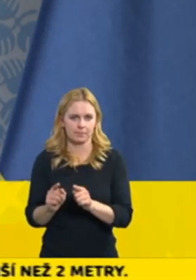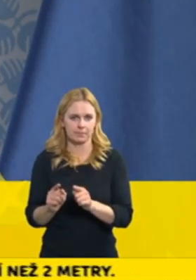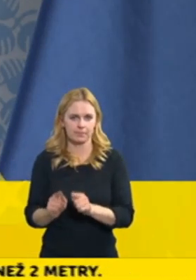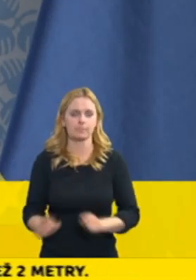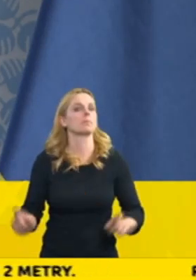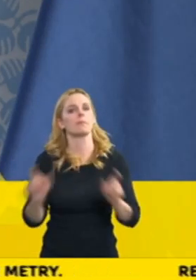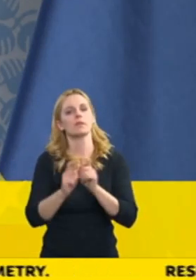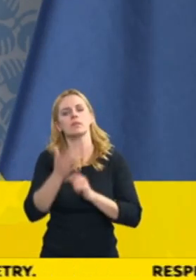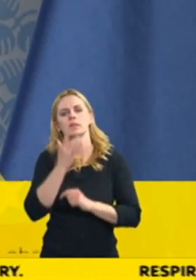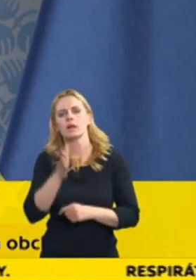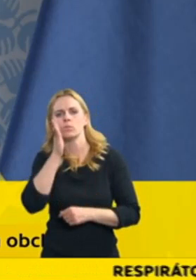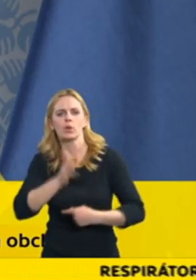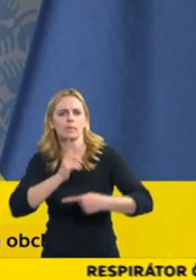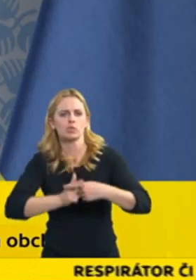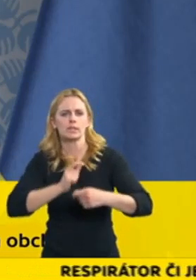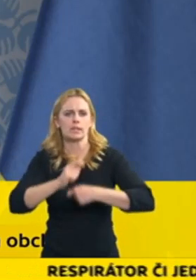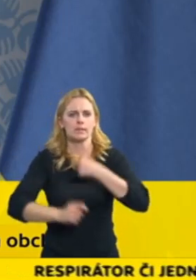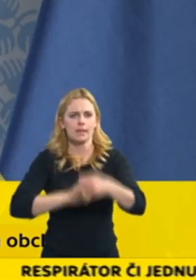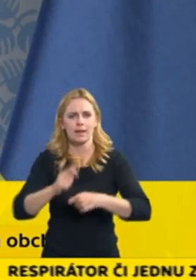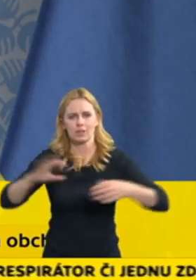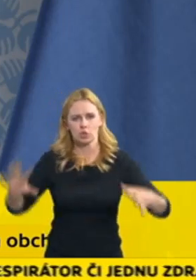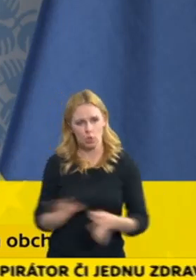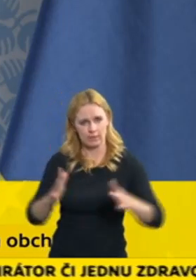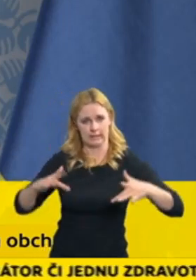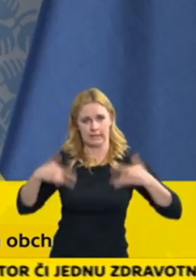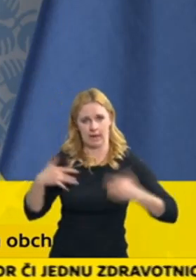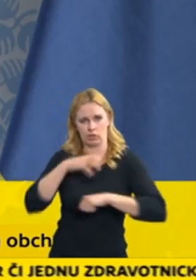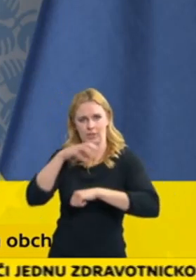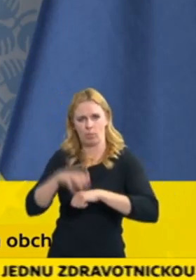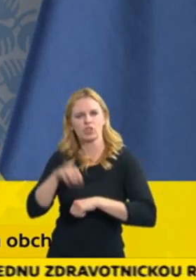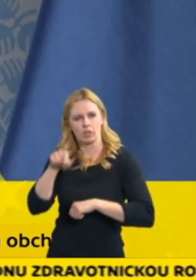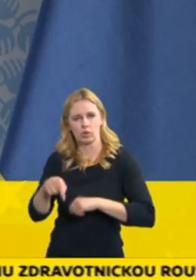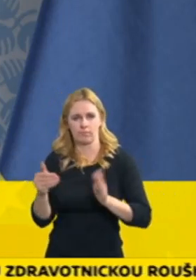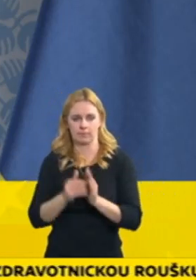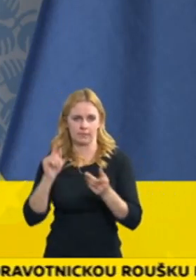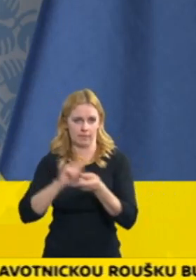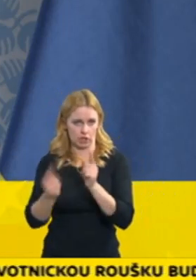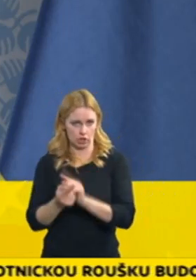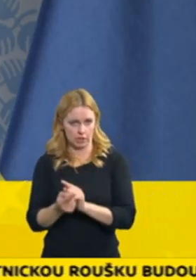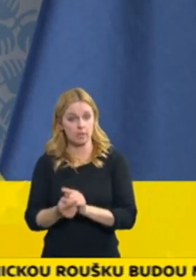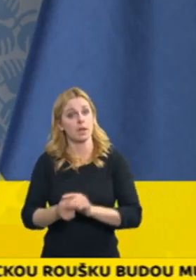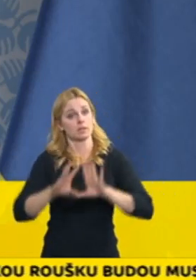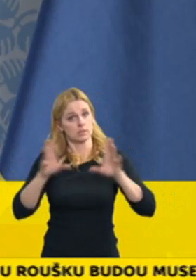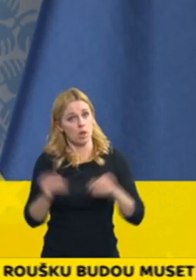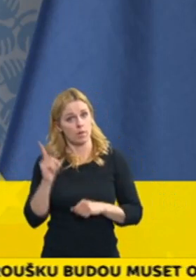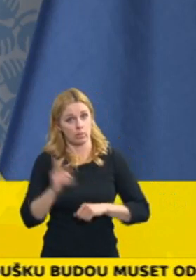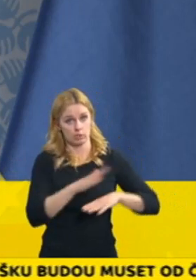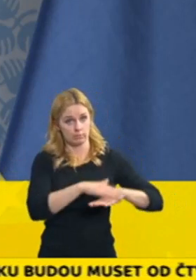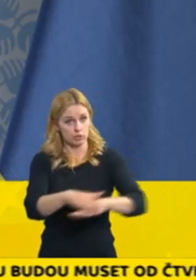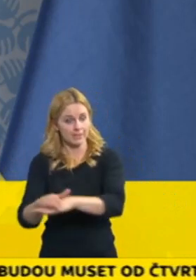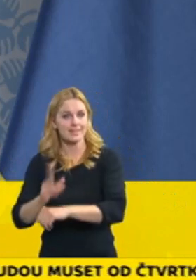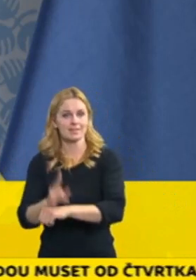spolejných se zdravotními pojišťovnami. Jinými slovy, stát je připraven na základě schváleného listu